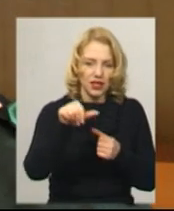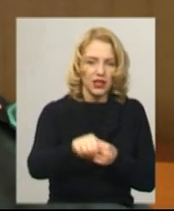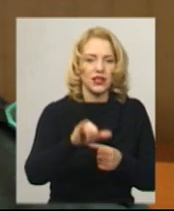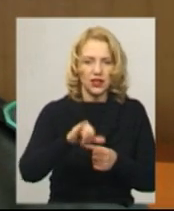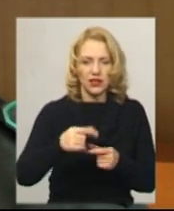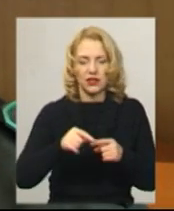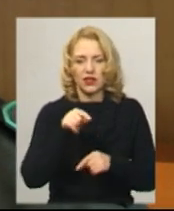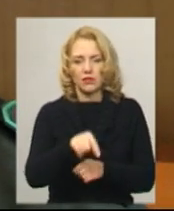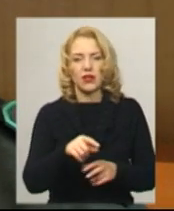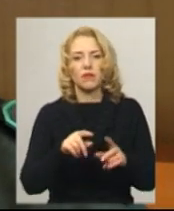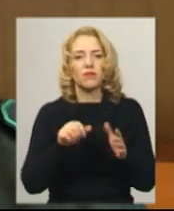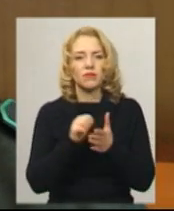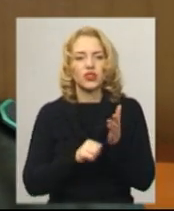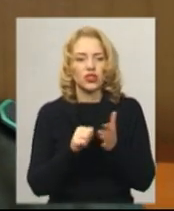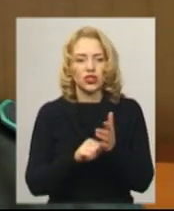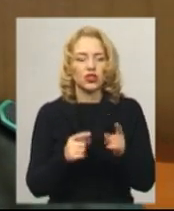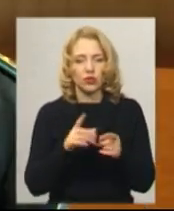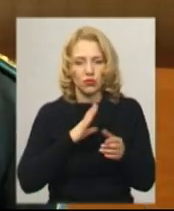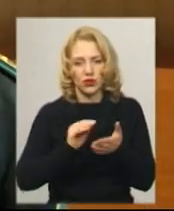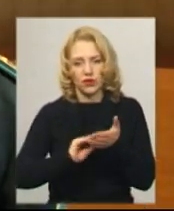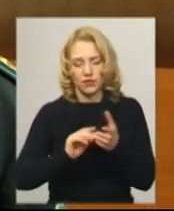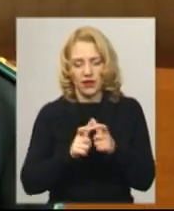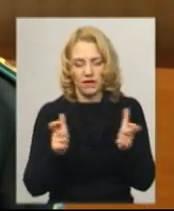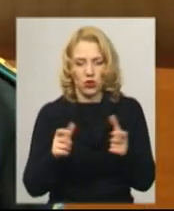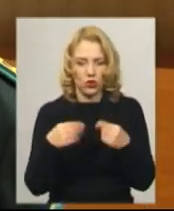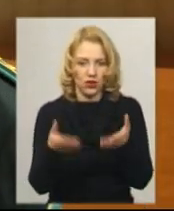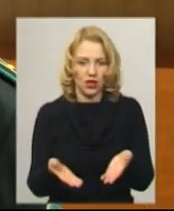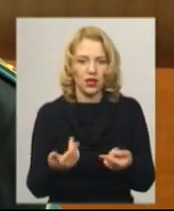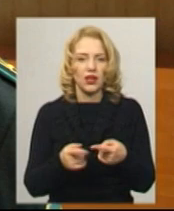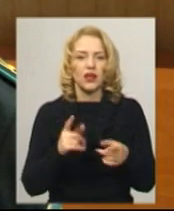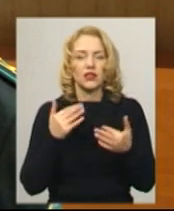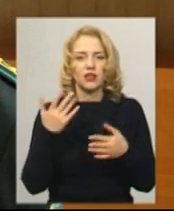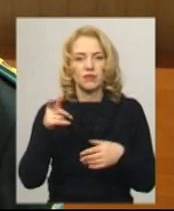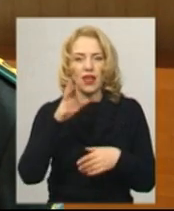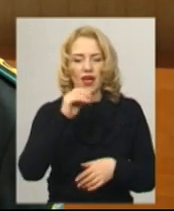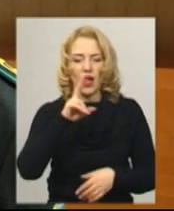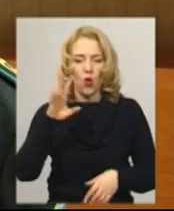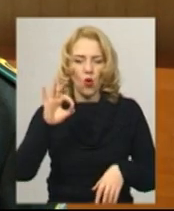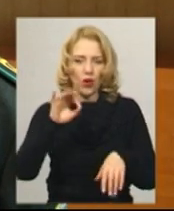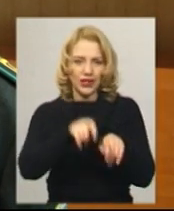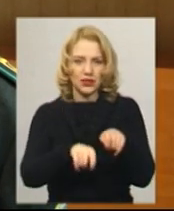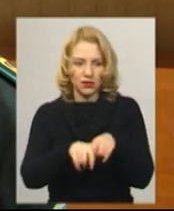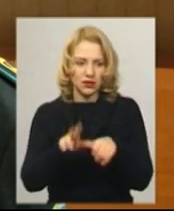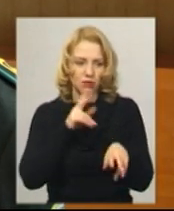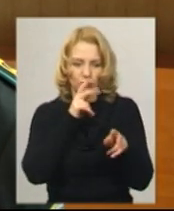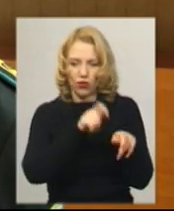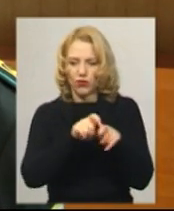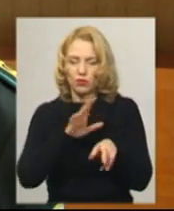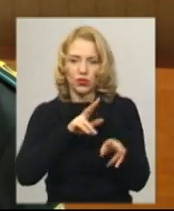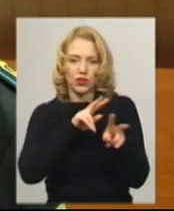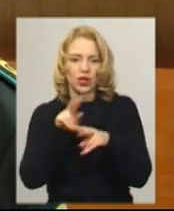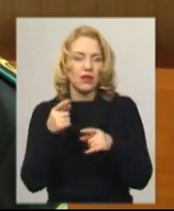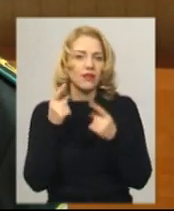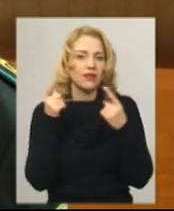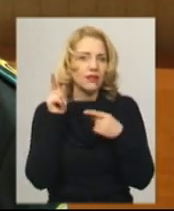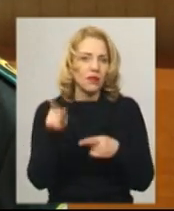значенням причини взяття в рубку і виписаний буквиток. Я, наскільки знаю, там і екологічна інспекція перевіряла це насадження. Тобто там порушень